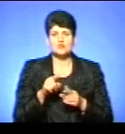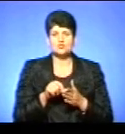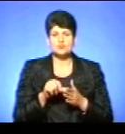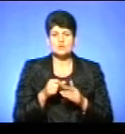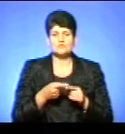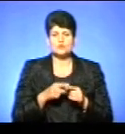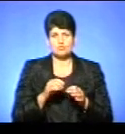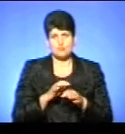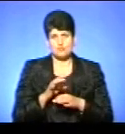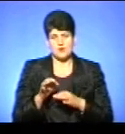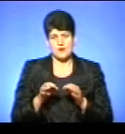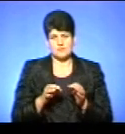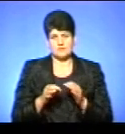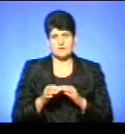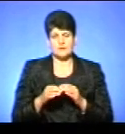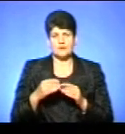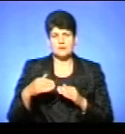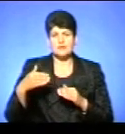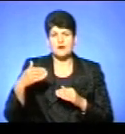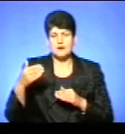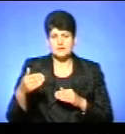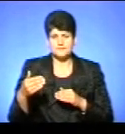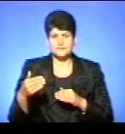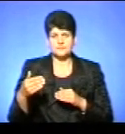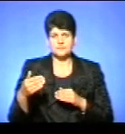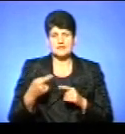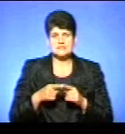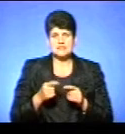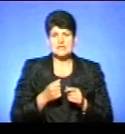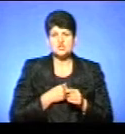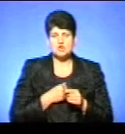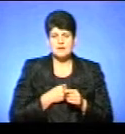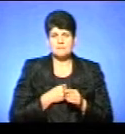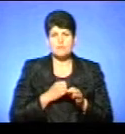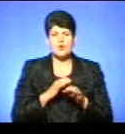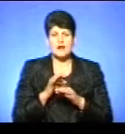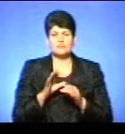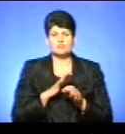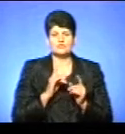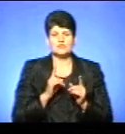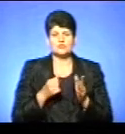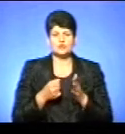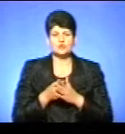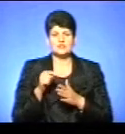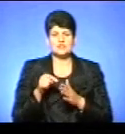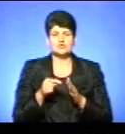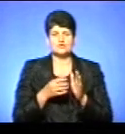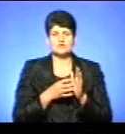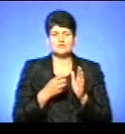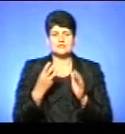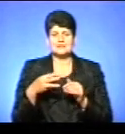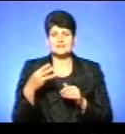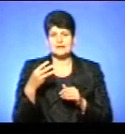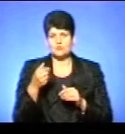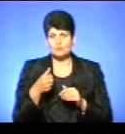у цьому проєкті. Далі, на жаль, цей проєкт проіснував лише до 1933 року.